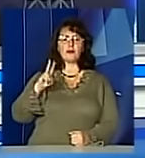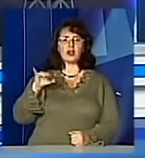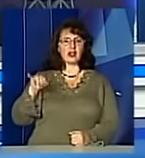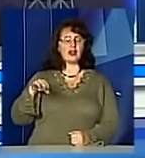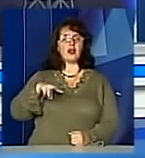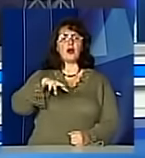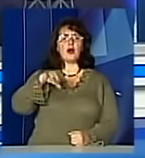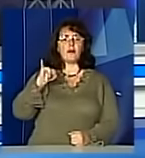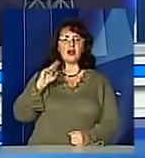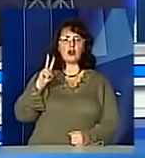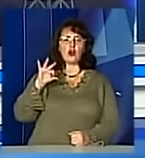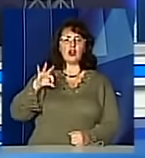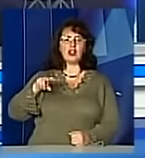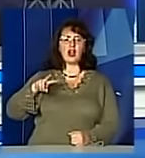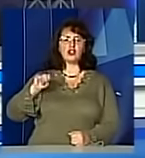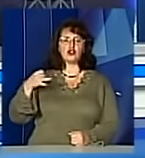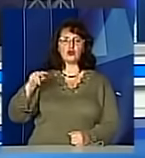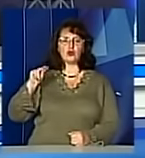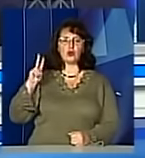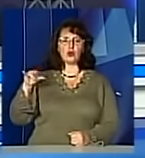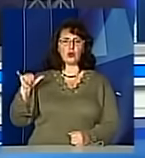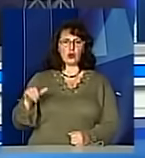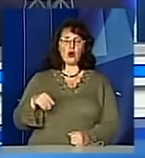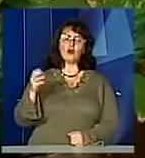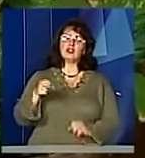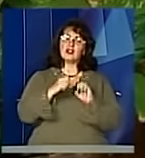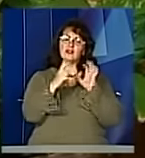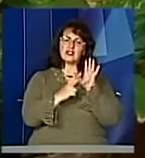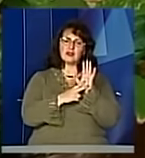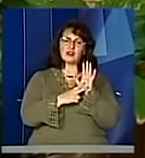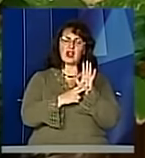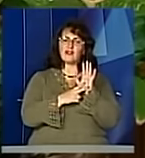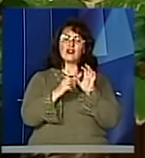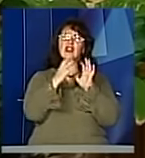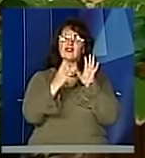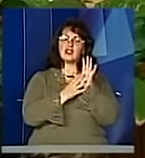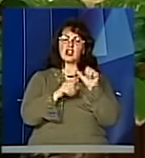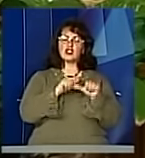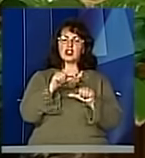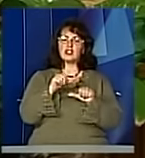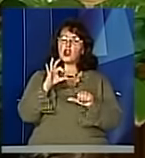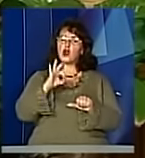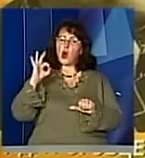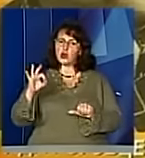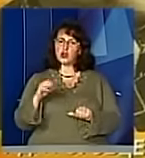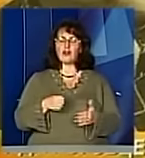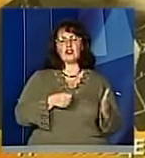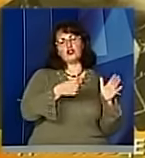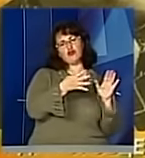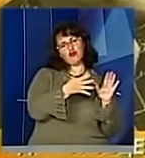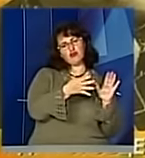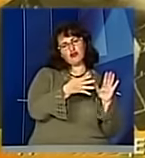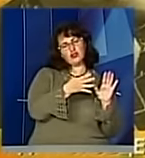Захід відбудеться у Львівській опорі 9 листопада о 19.00. Вартість квитків від 90 до 490 гривень.